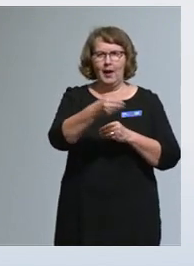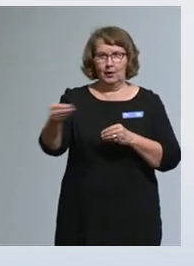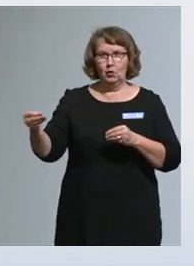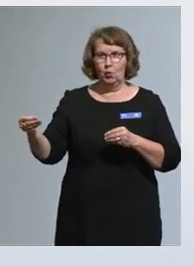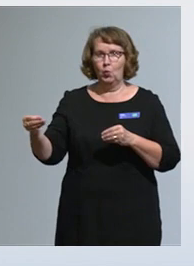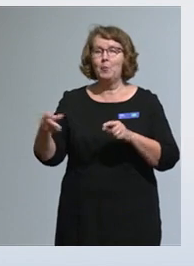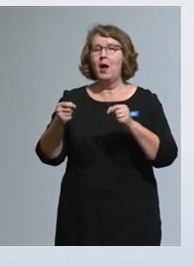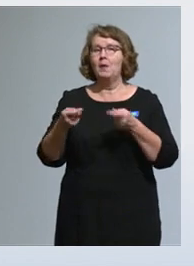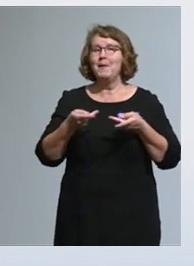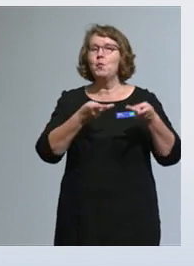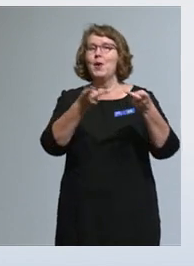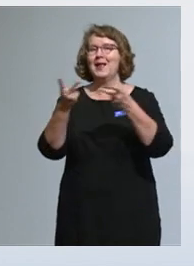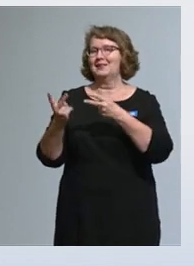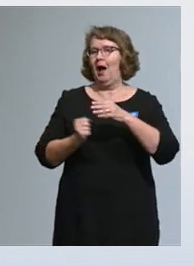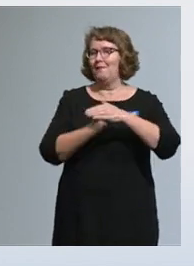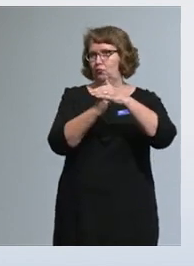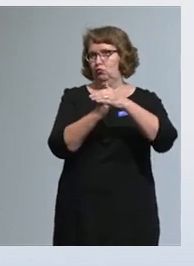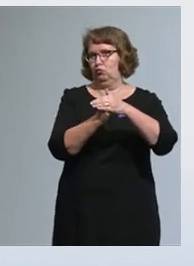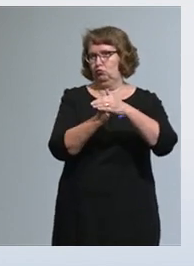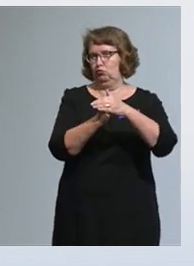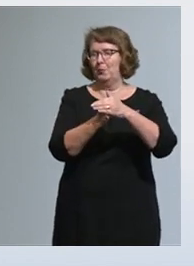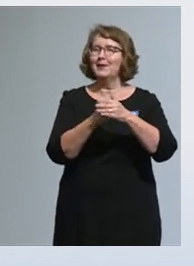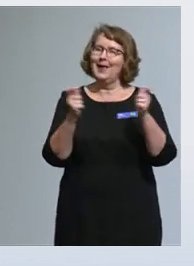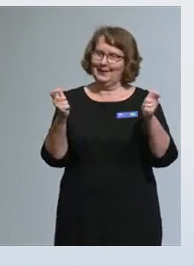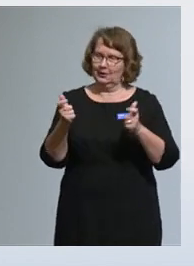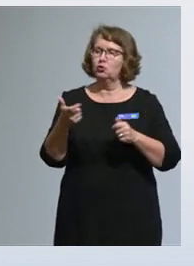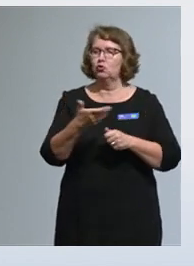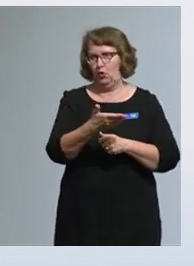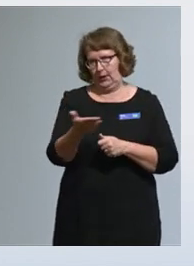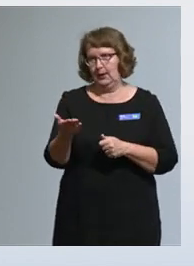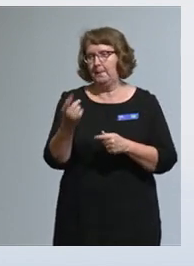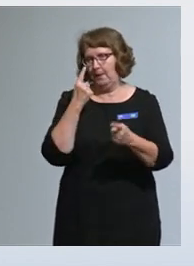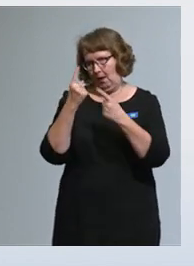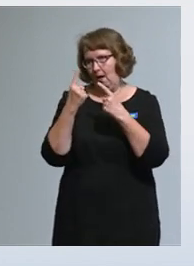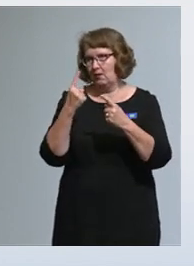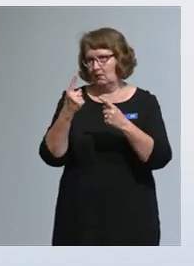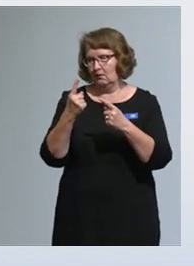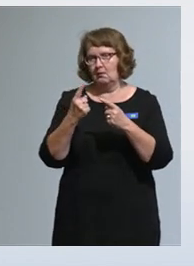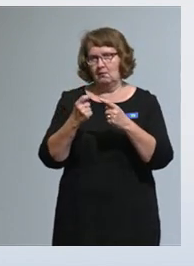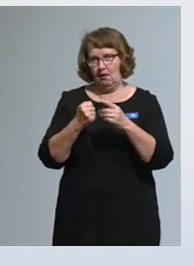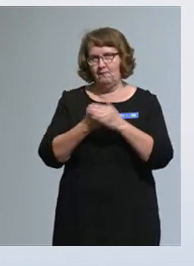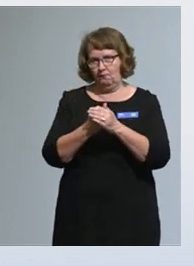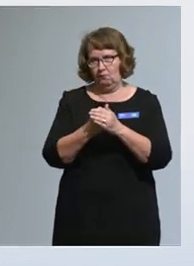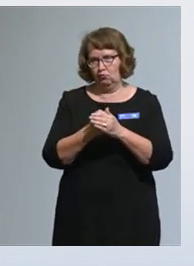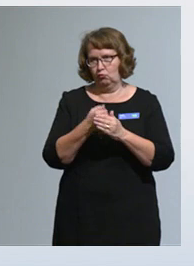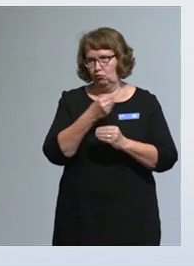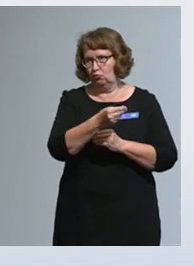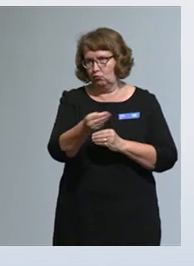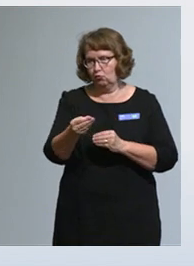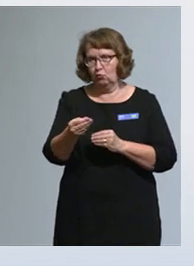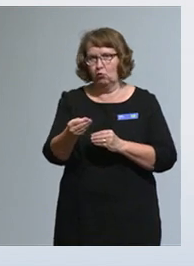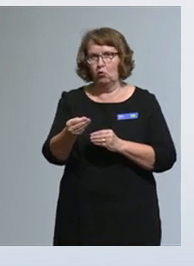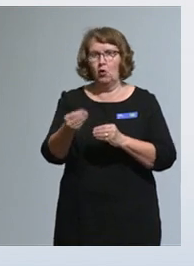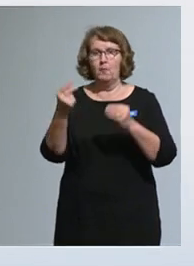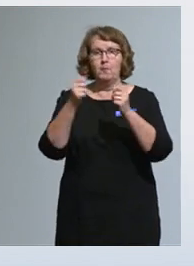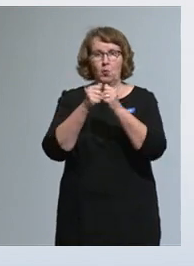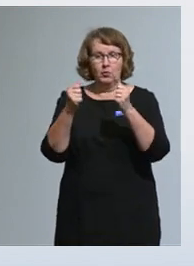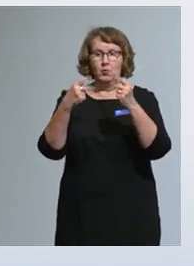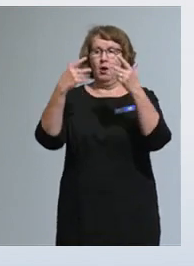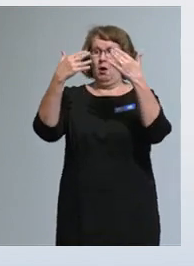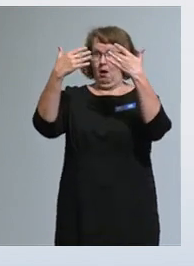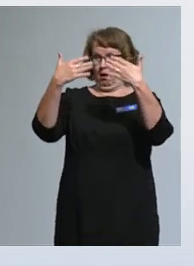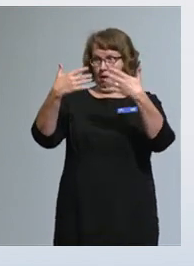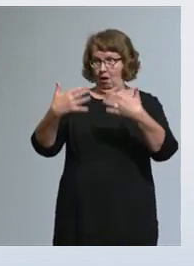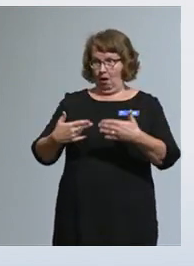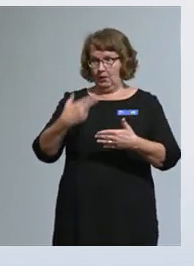yleisavustukset ovat ne paljolti järjestöille jaettavia avustuksia. Ja sitten tuosta myös avautuu se, että